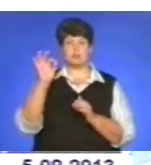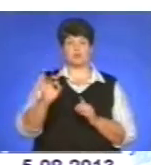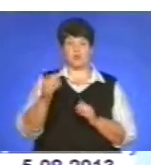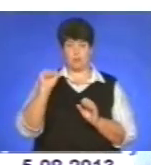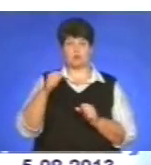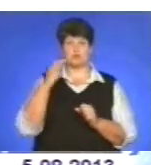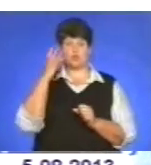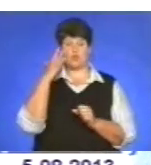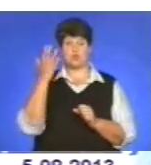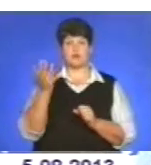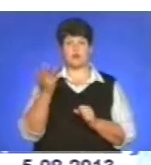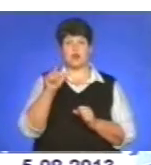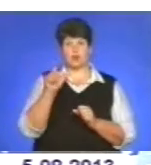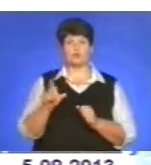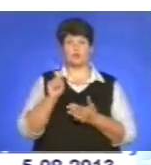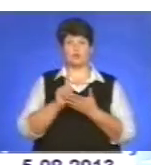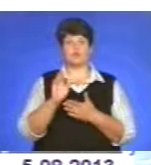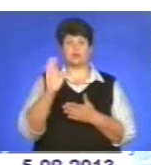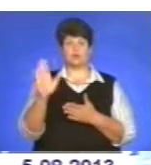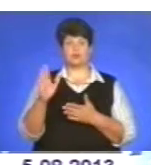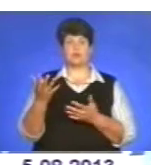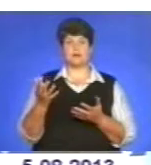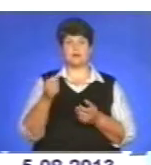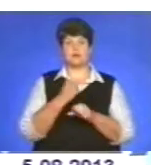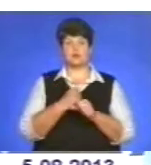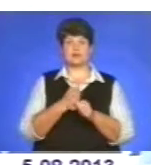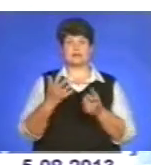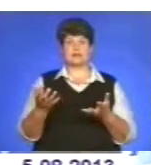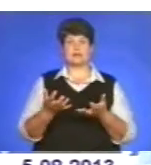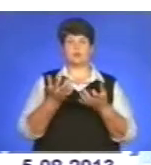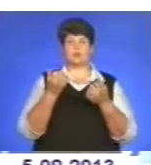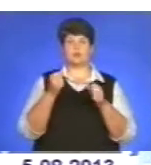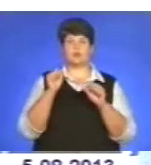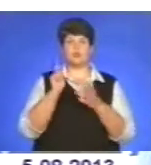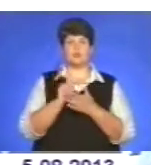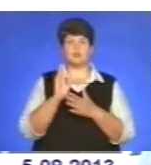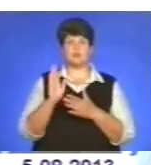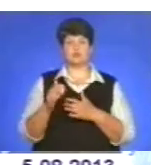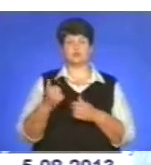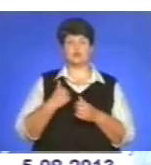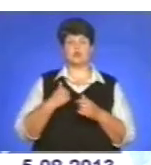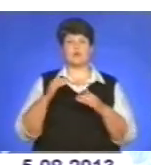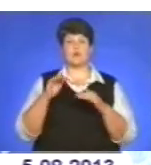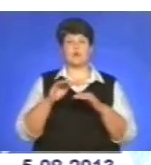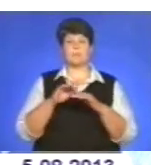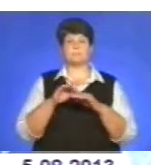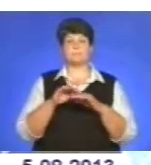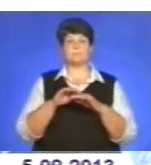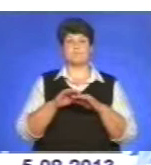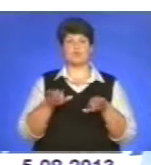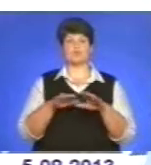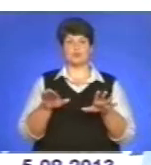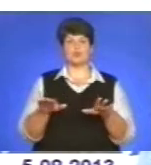виявити, як. А людина має бути, хто працює на рятувальні, придатний для служби військово-морському флоту. Це здорові,